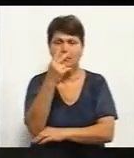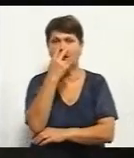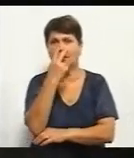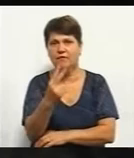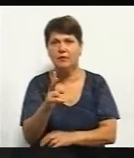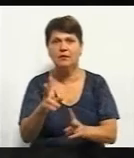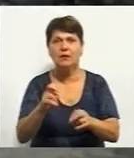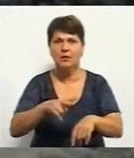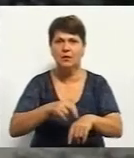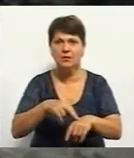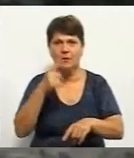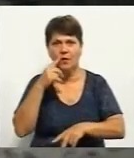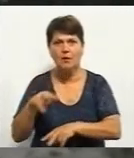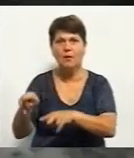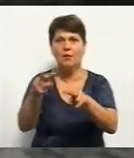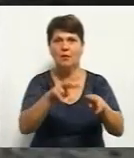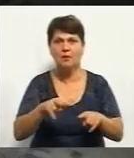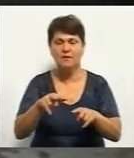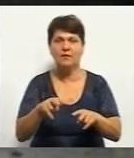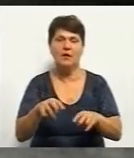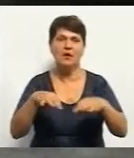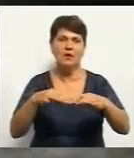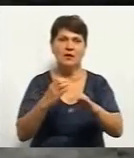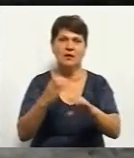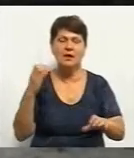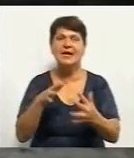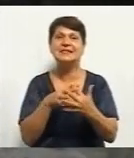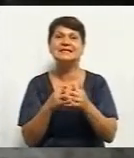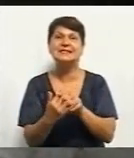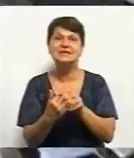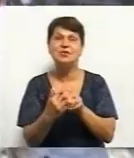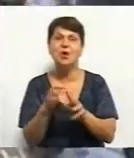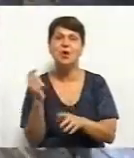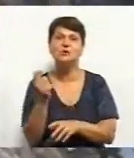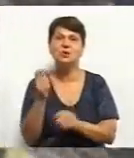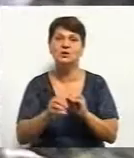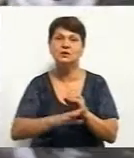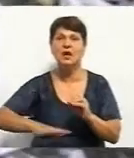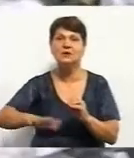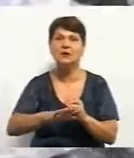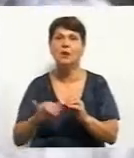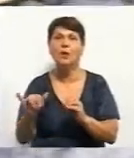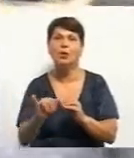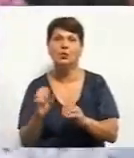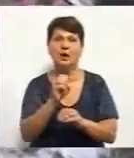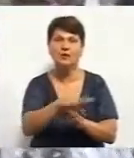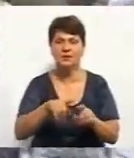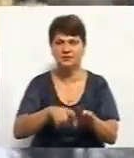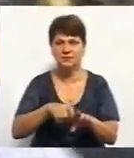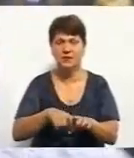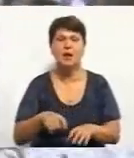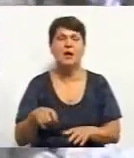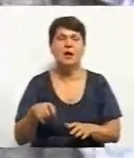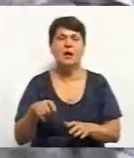як поліціянти оглядають вантажівки та сільськогосподарську землю, куди скидали сміття. За словами заступника начальника